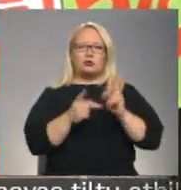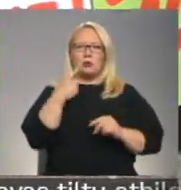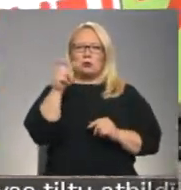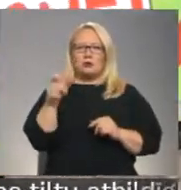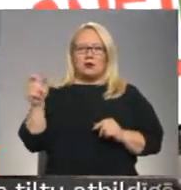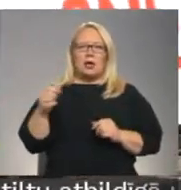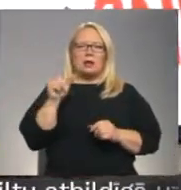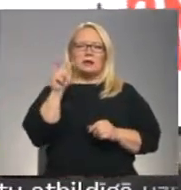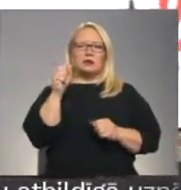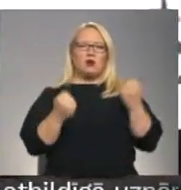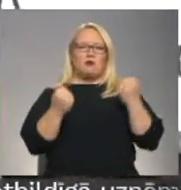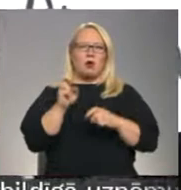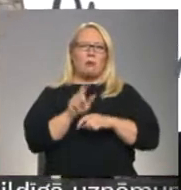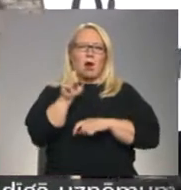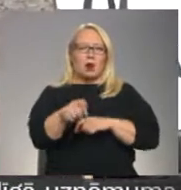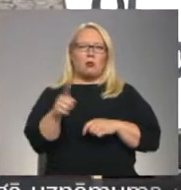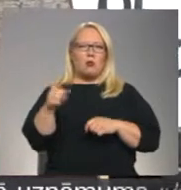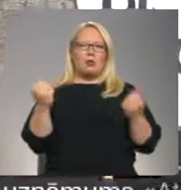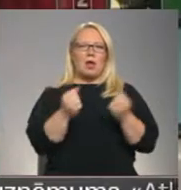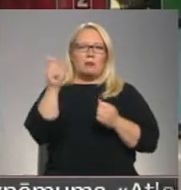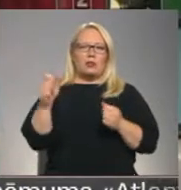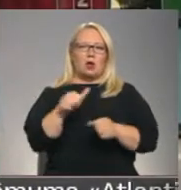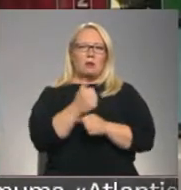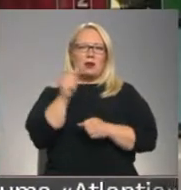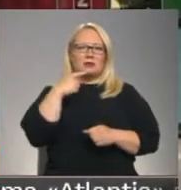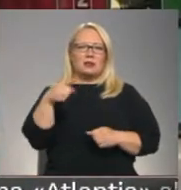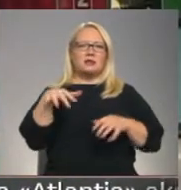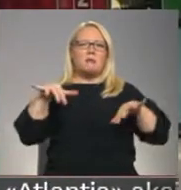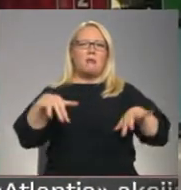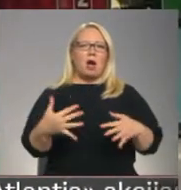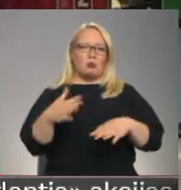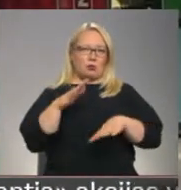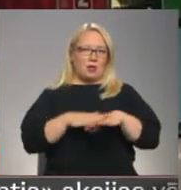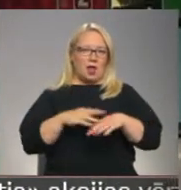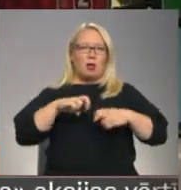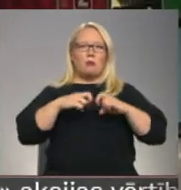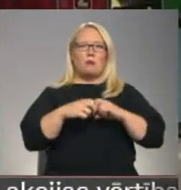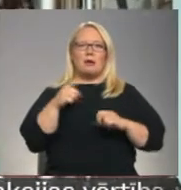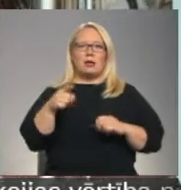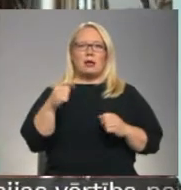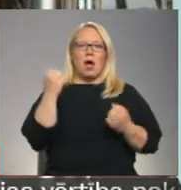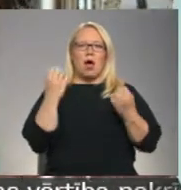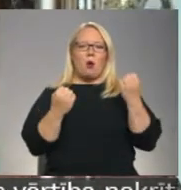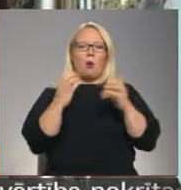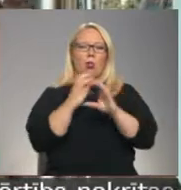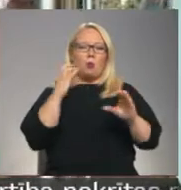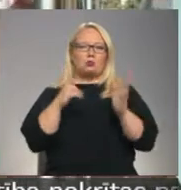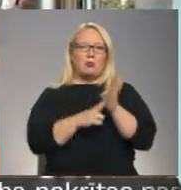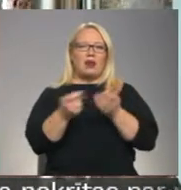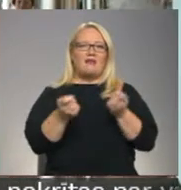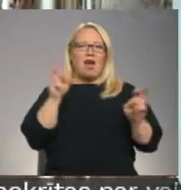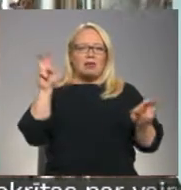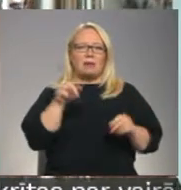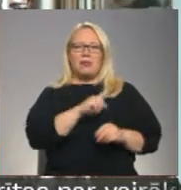šoferu pārkāpumiem, uz ko darbinieku pārstāvs norāda, ka tas esot pārguruma dēļ. Problēmā esot tajā, ka autobusparka vadības šīs sūdzības